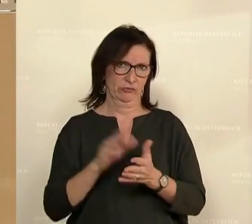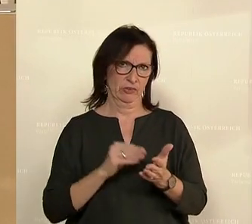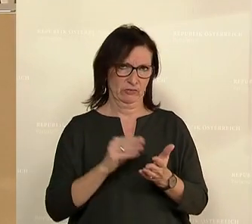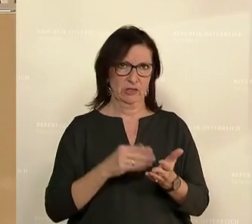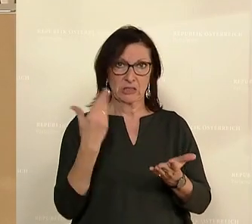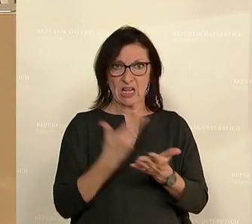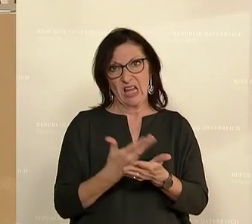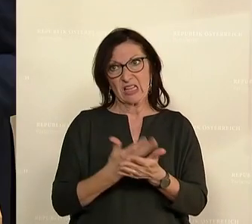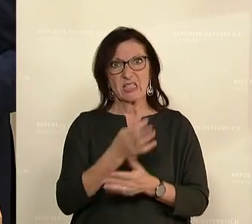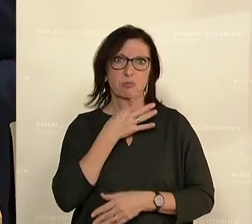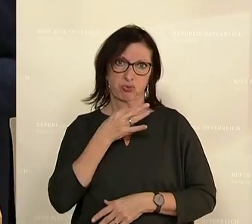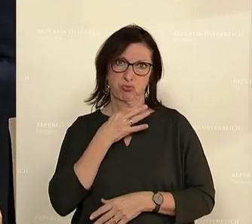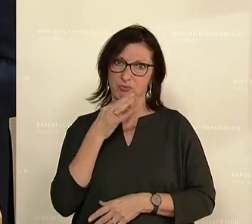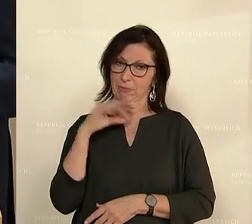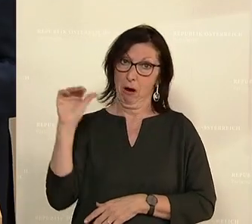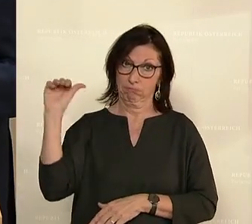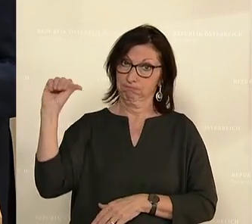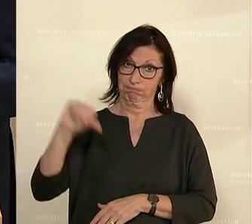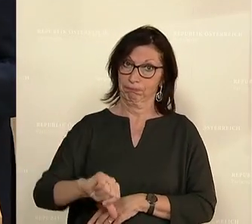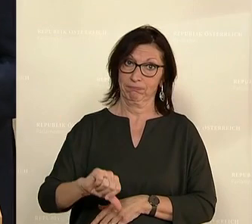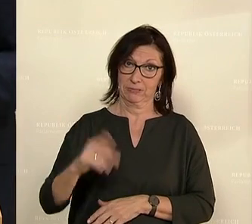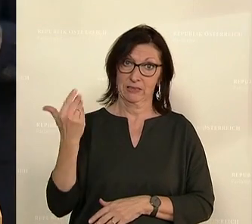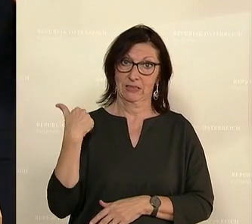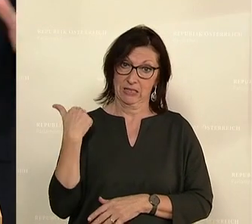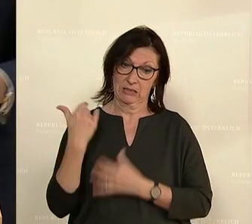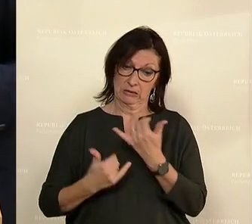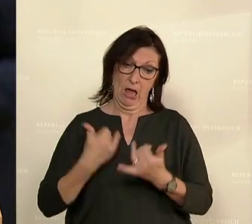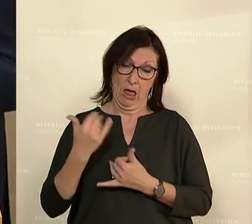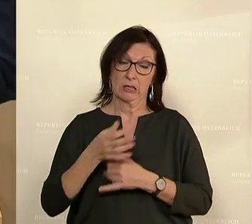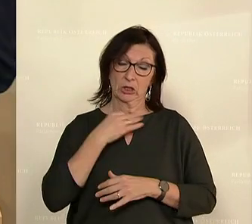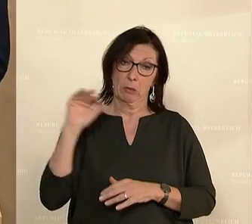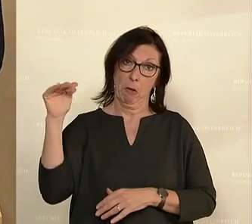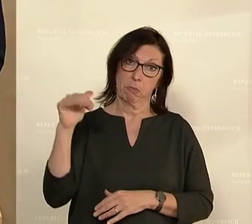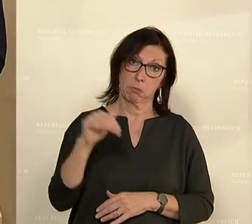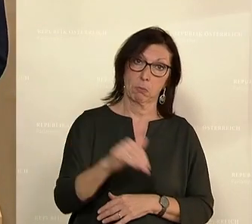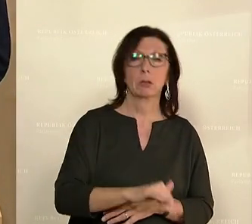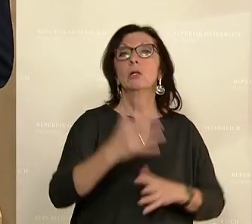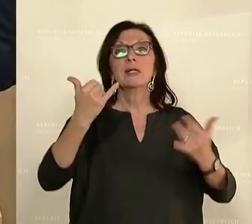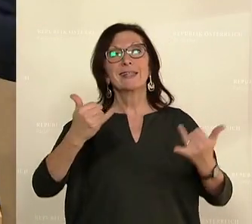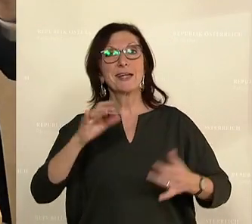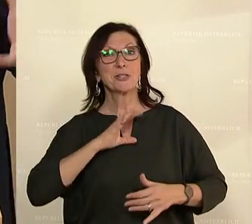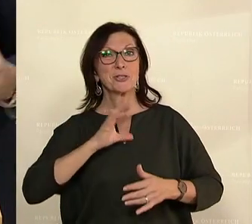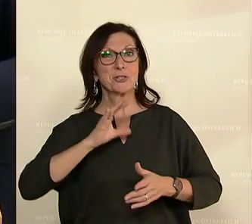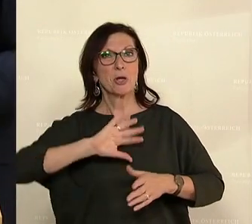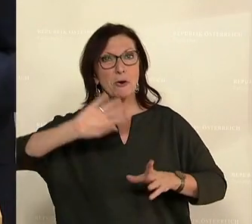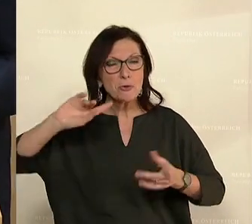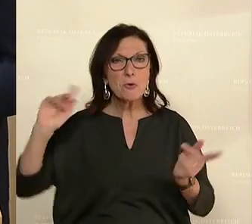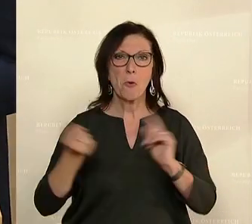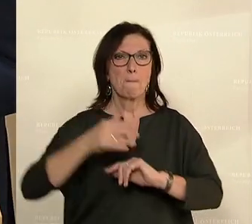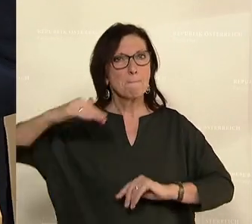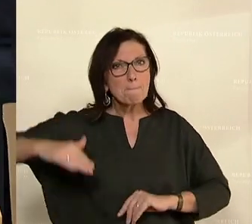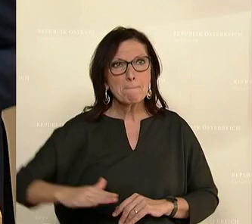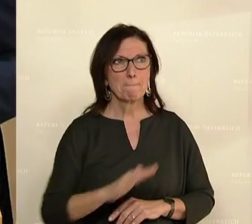schlechten Stimmung beigetragen hat, die sich da in den letzten Jahren ein bisschen aufgebaut hat. Jetzt haben wir die große Chance, eine Trendwende einzuleiten. Jetzt ist das breite